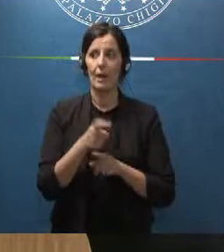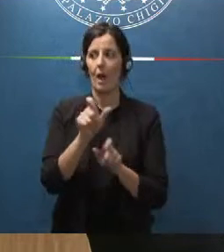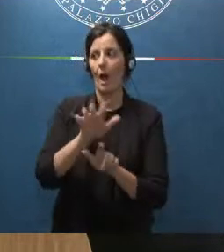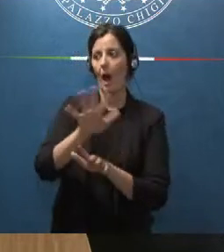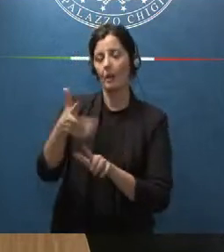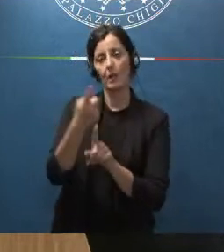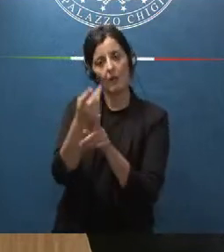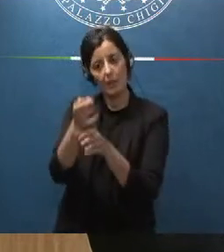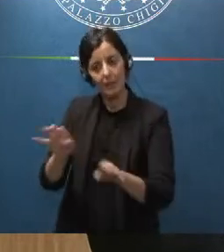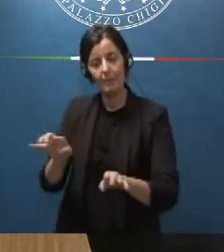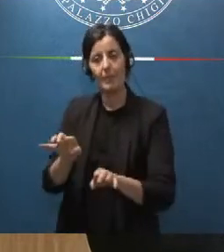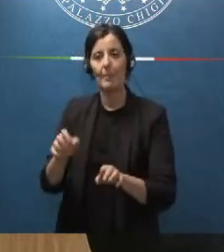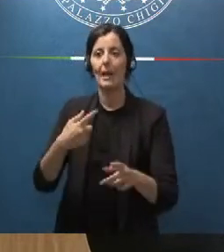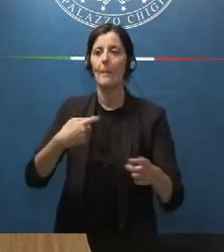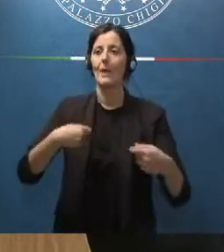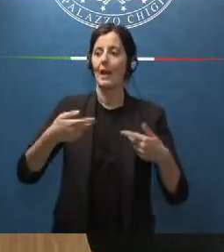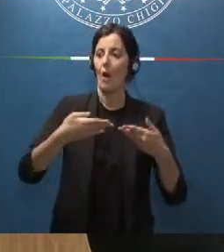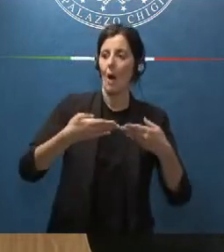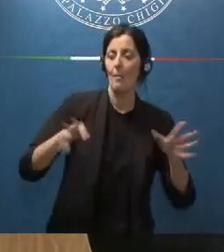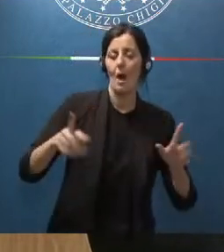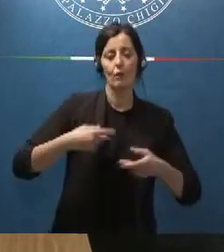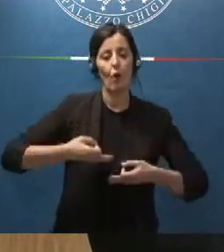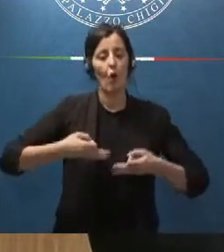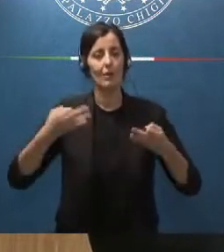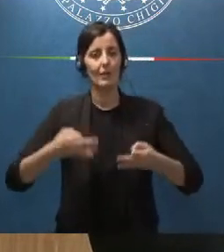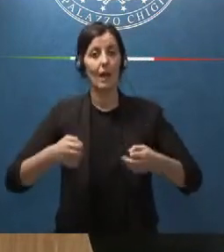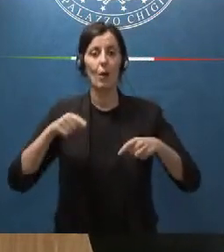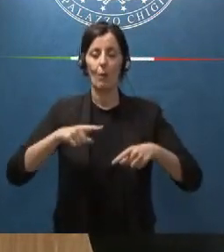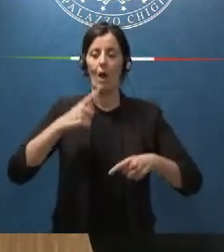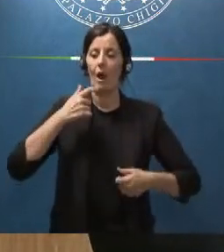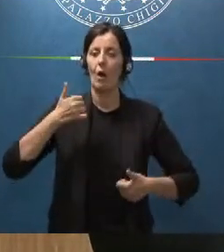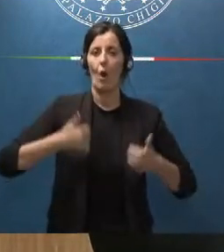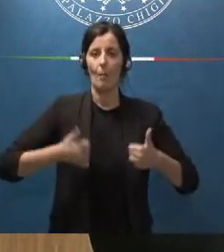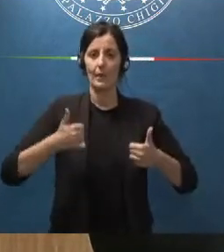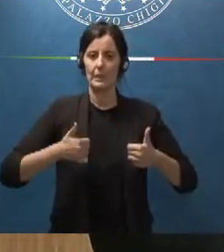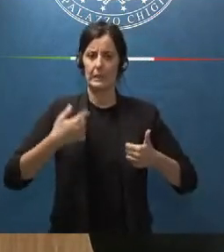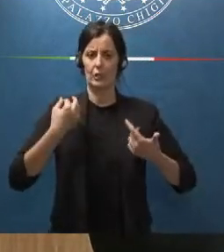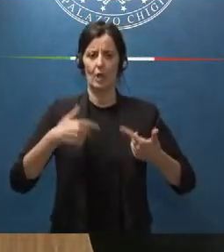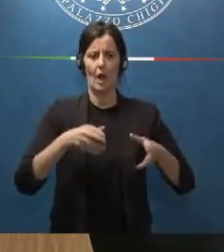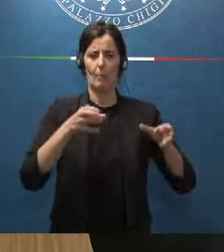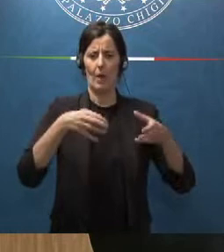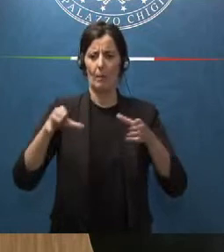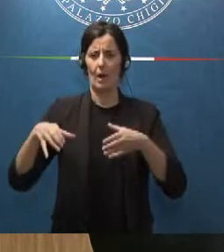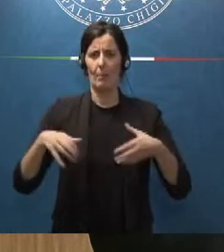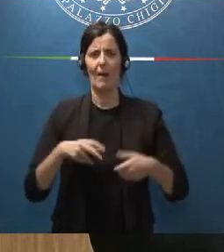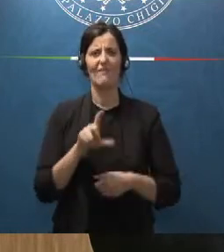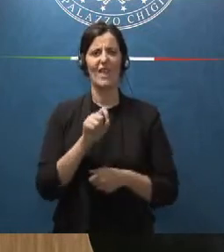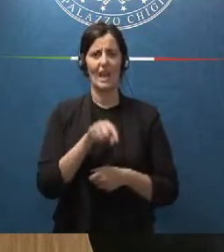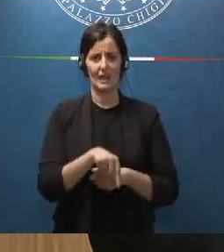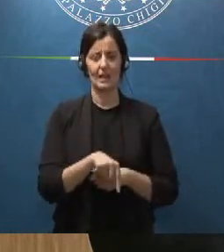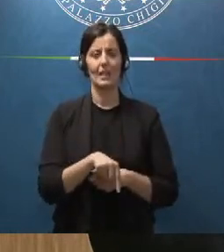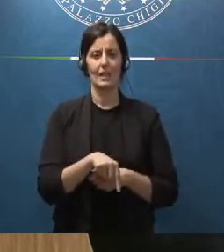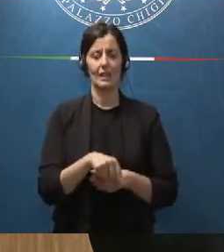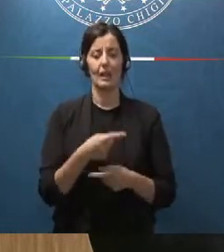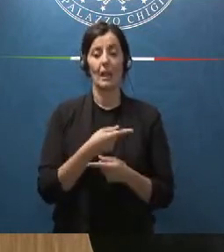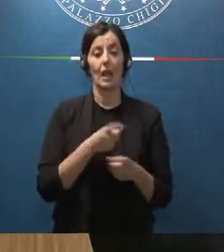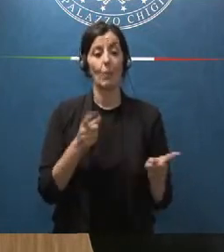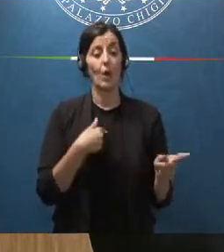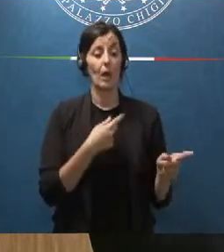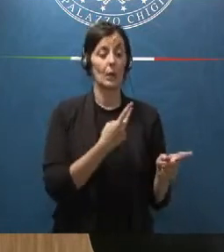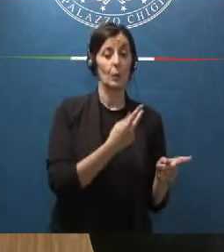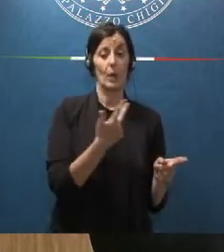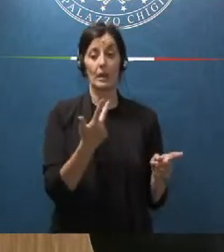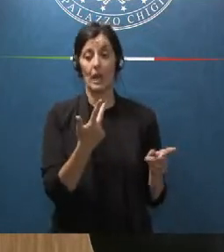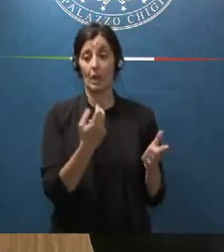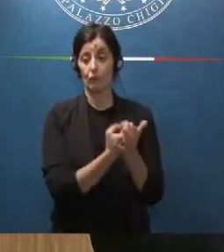rispetto al mercato aperto ordinario qui una competizione è composta da 20 unità quanto meno e quello che succede a una, due, tre